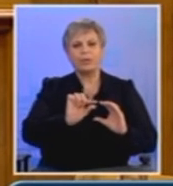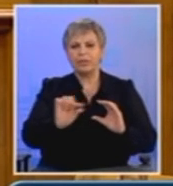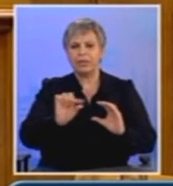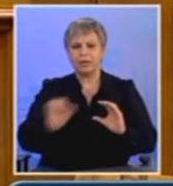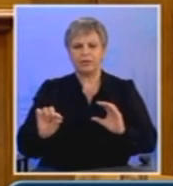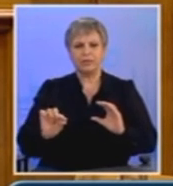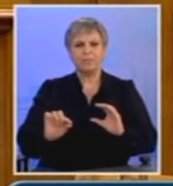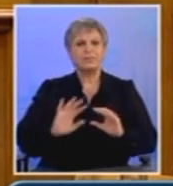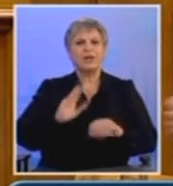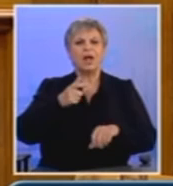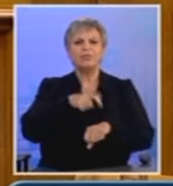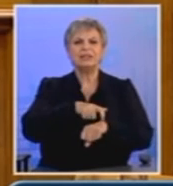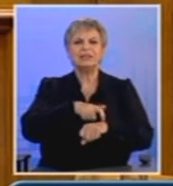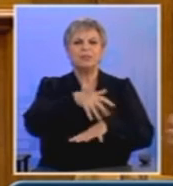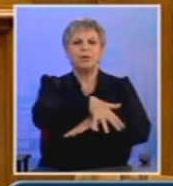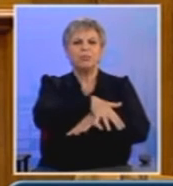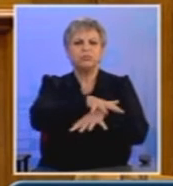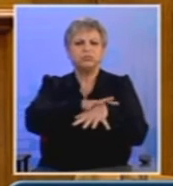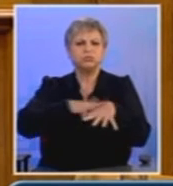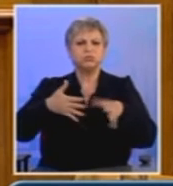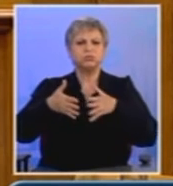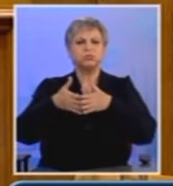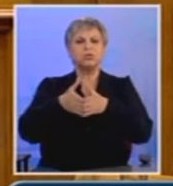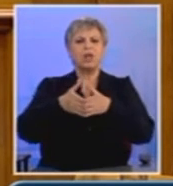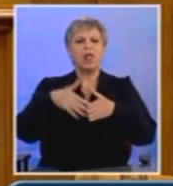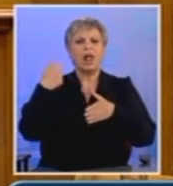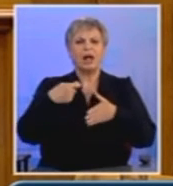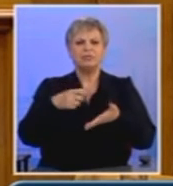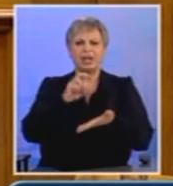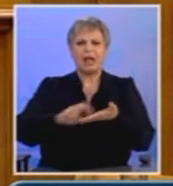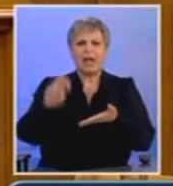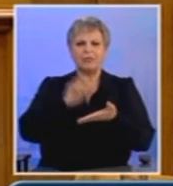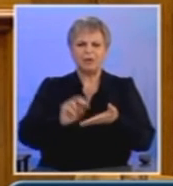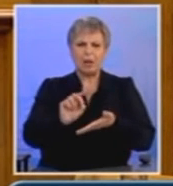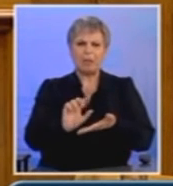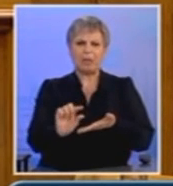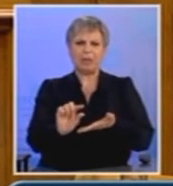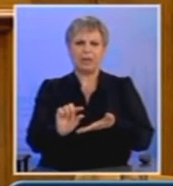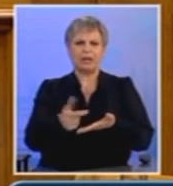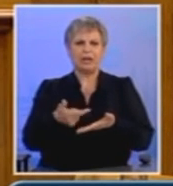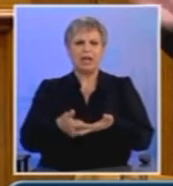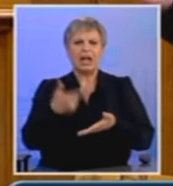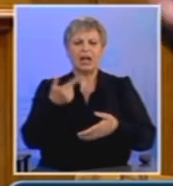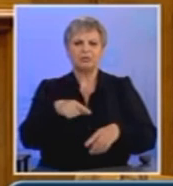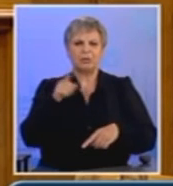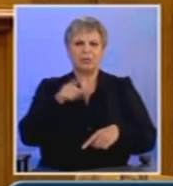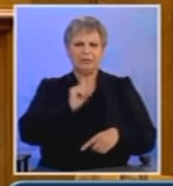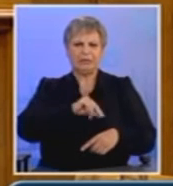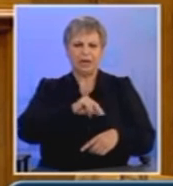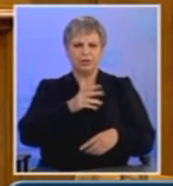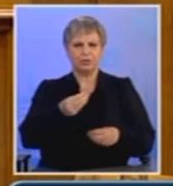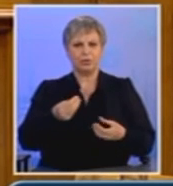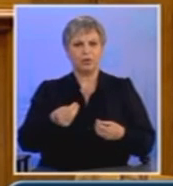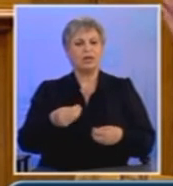πληρώνουν ως ετήσιο φόρο τα νάβλα λίγων ημερών. Μιλάτε για δίκαιη αναδιανομή την ώρα που ο Υπουργός σας, ο κύριος